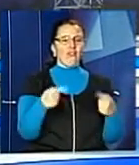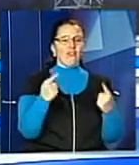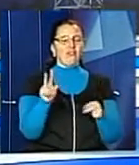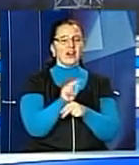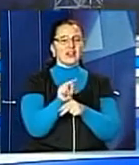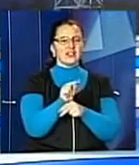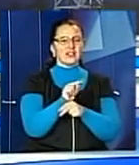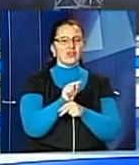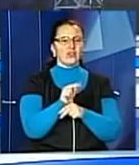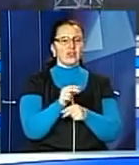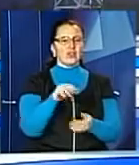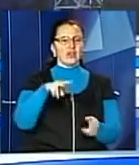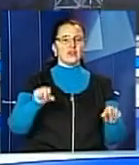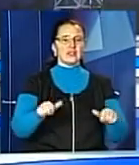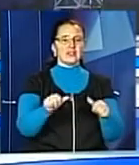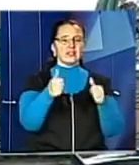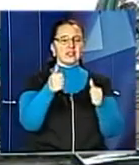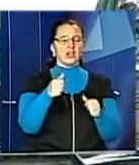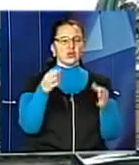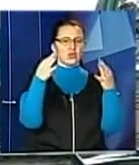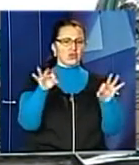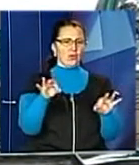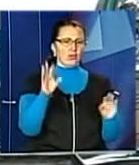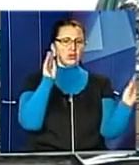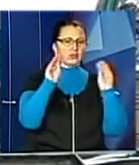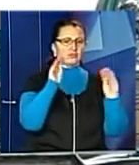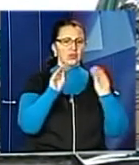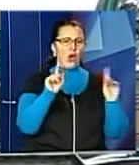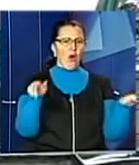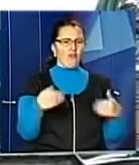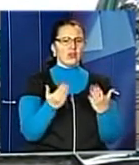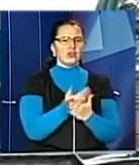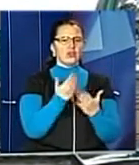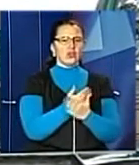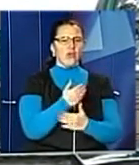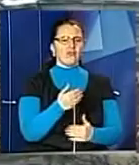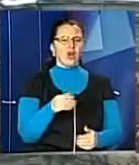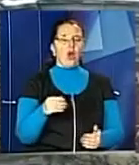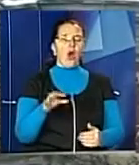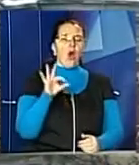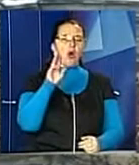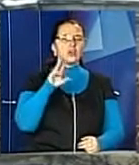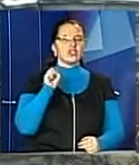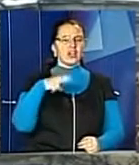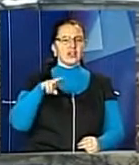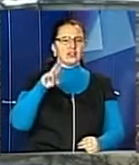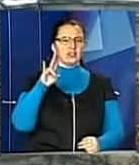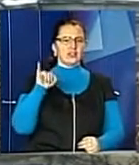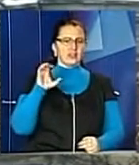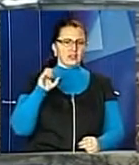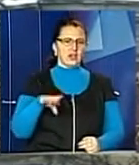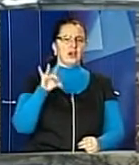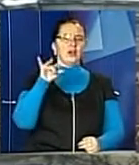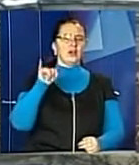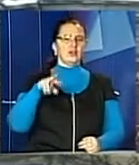статую свободи. Відновлювальні роботи скульптурної композиції «Ощадність», «Рільництво», «Промисловість», що розташована